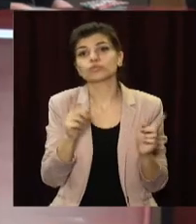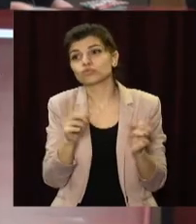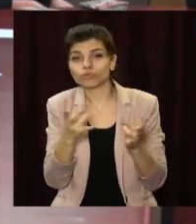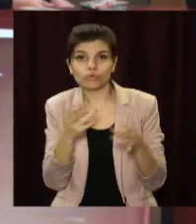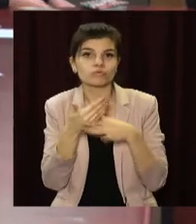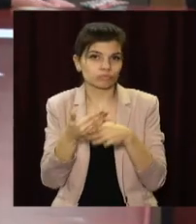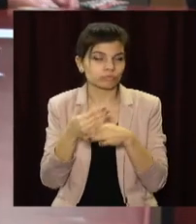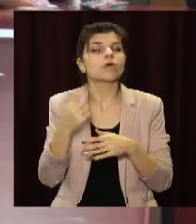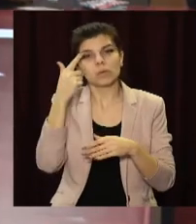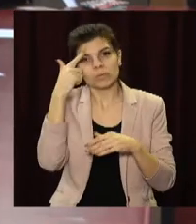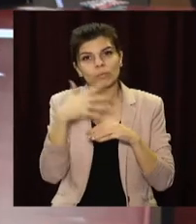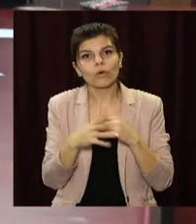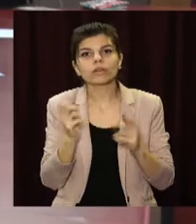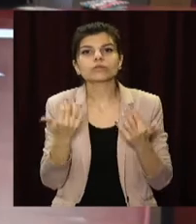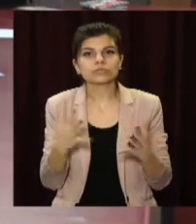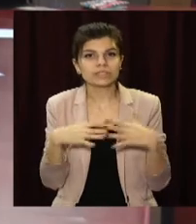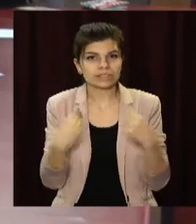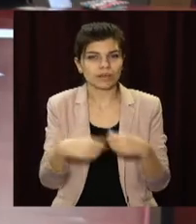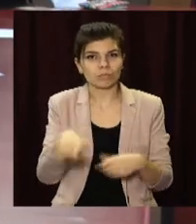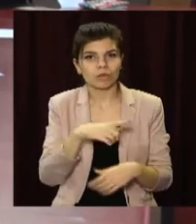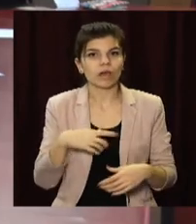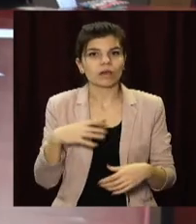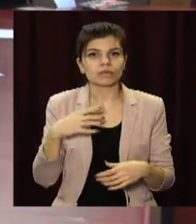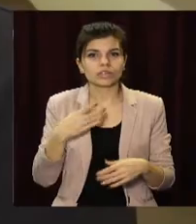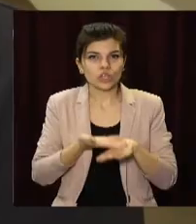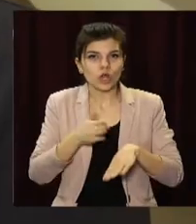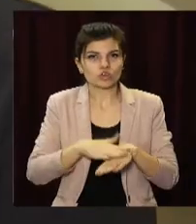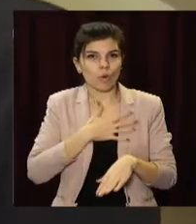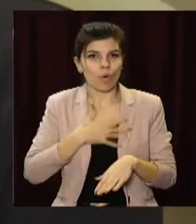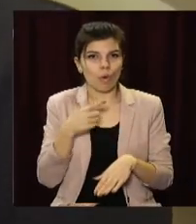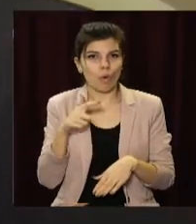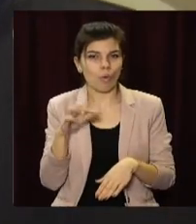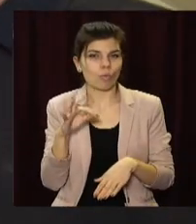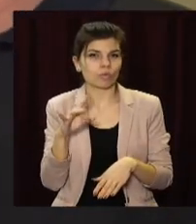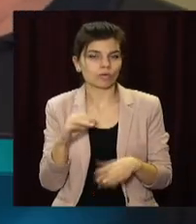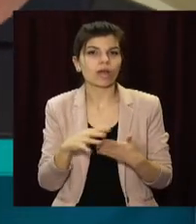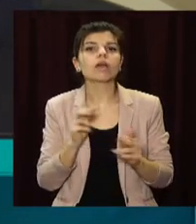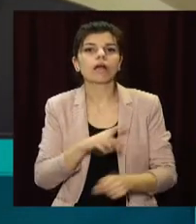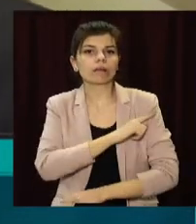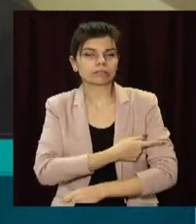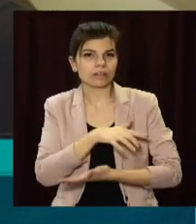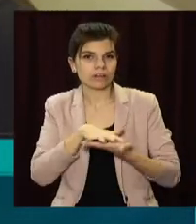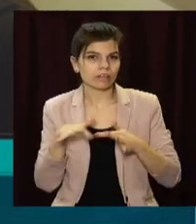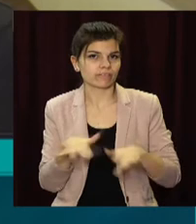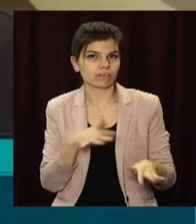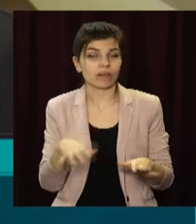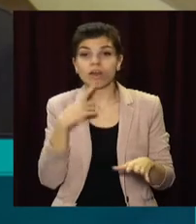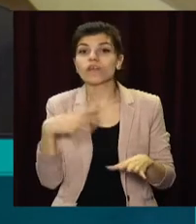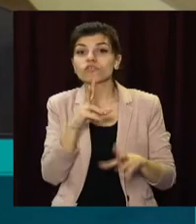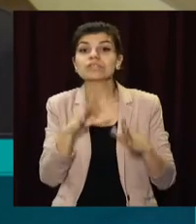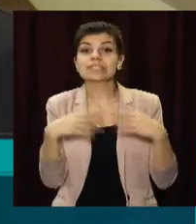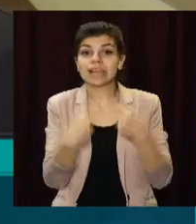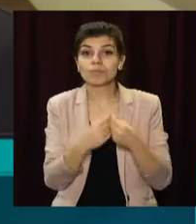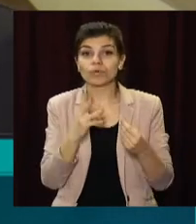важливо сім'ям бійців пережити гори і знайти сили рухатися далі. Все, що касається сім'ї погибших, ця категория, вона